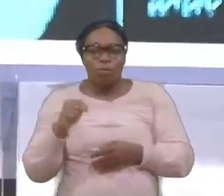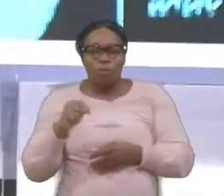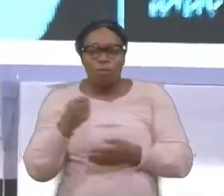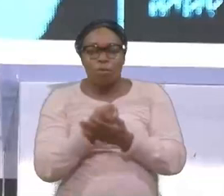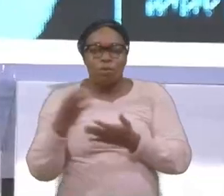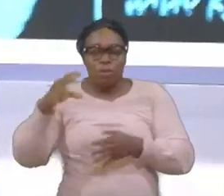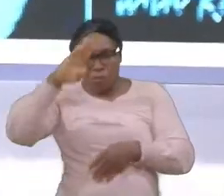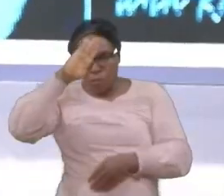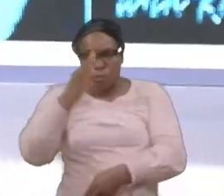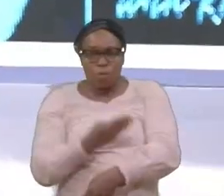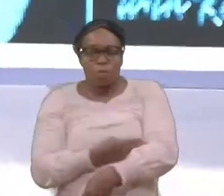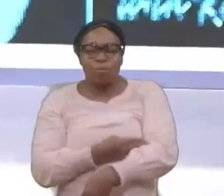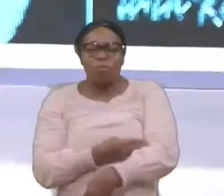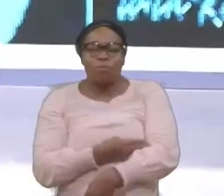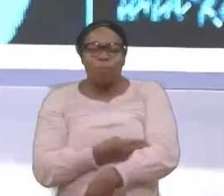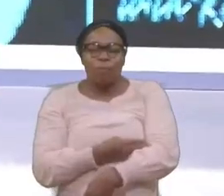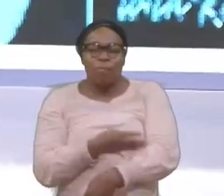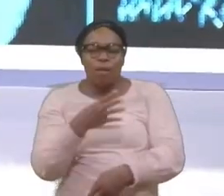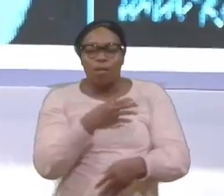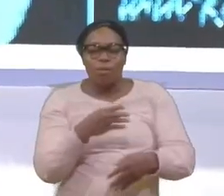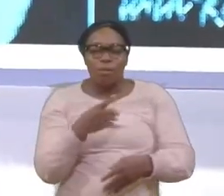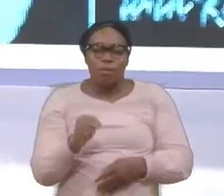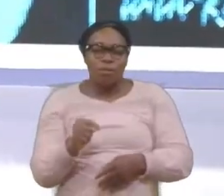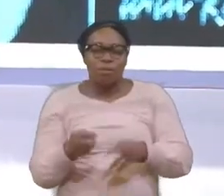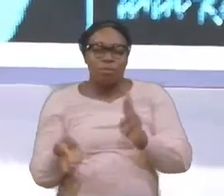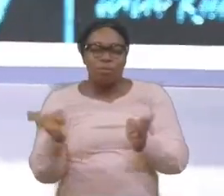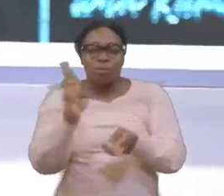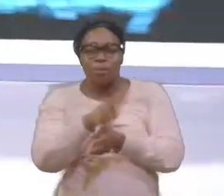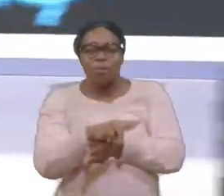repentance et la restauration du